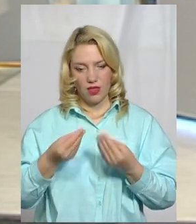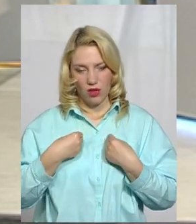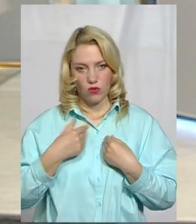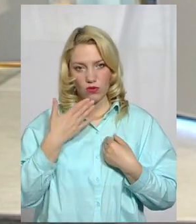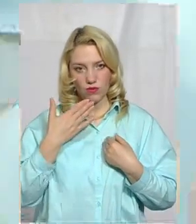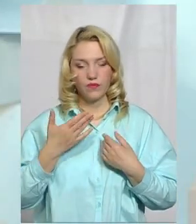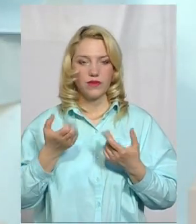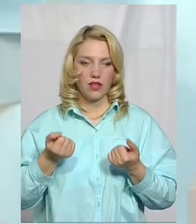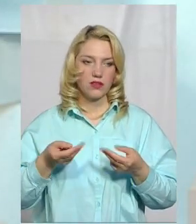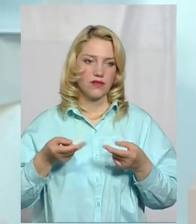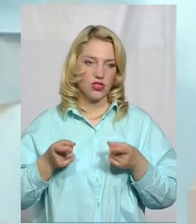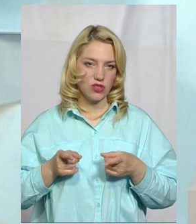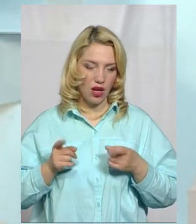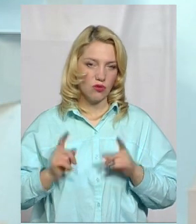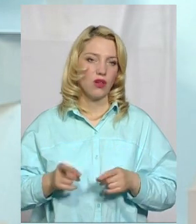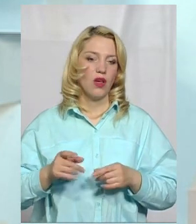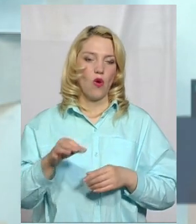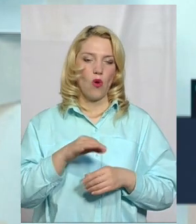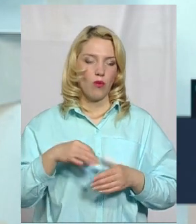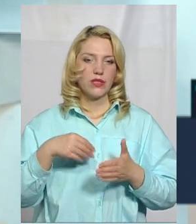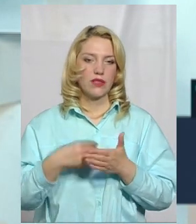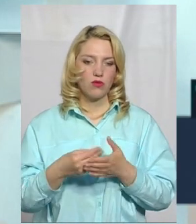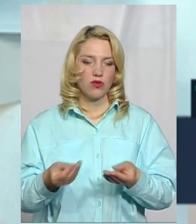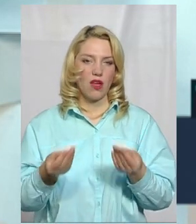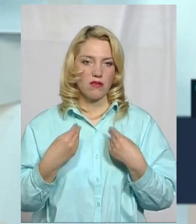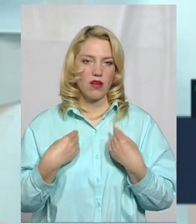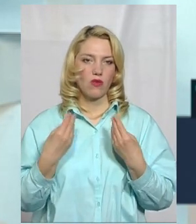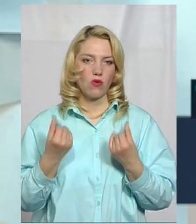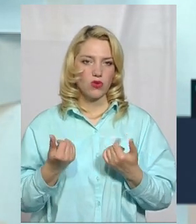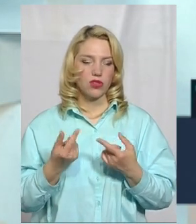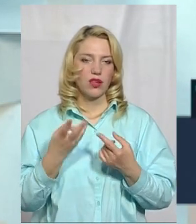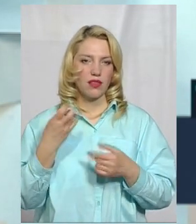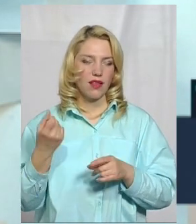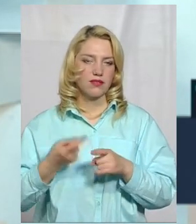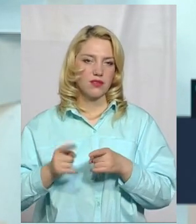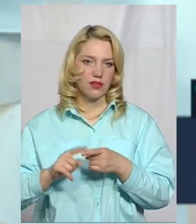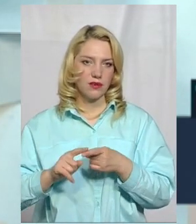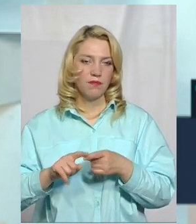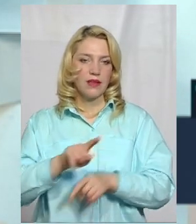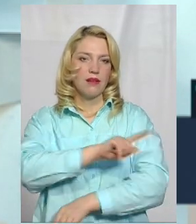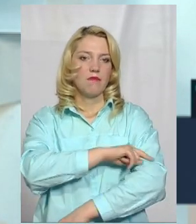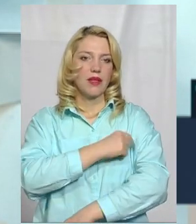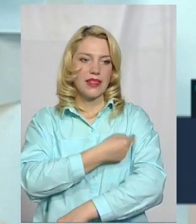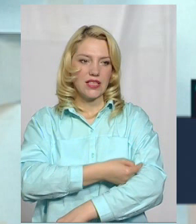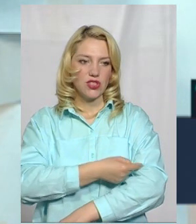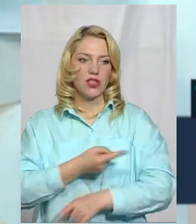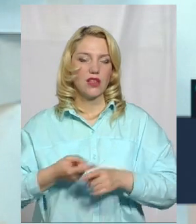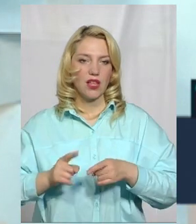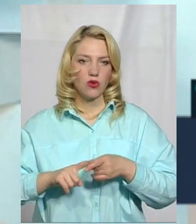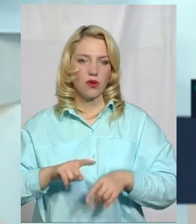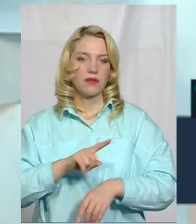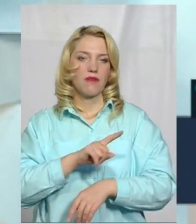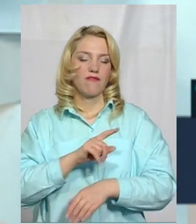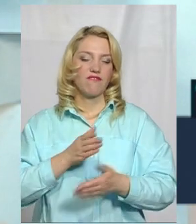Звичайно. Обласний бюджет дає кошти на той вид